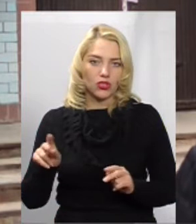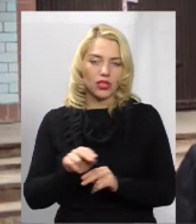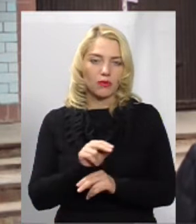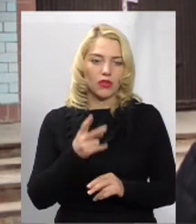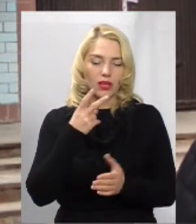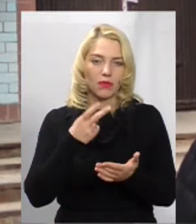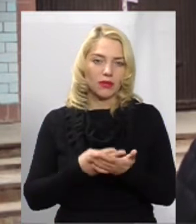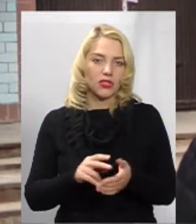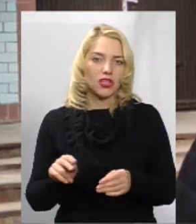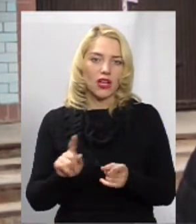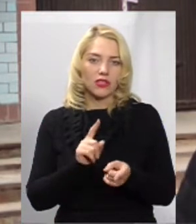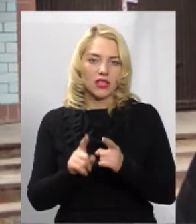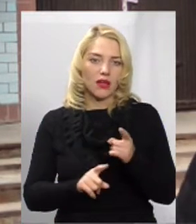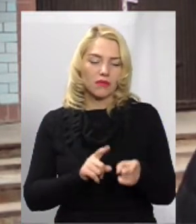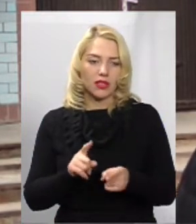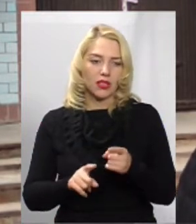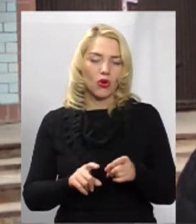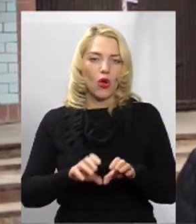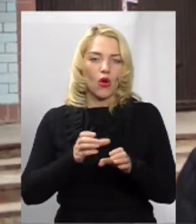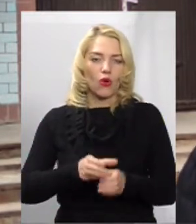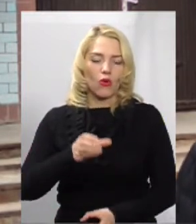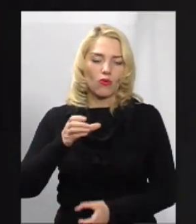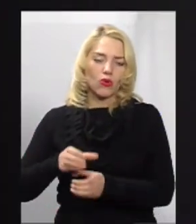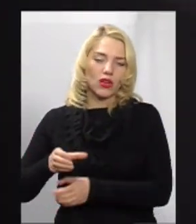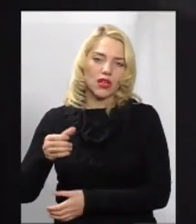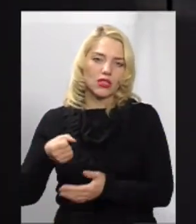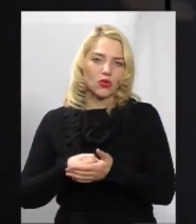заміну конструктиву або комунікації до 10%.